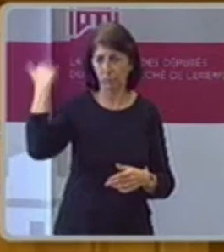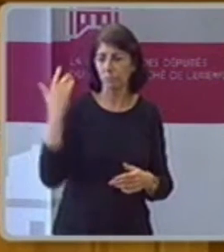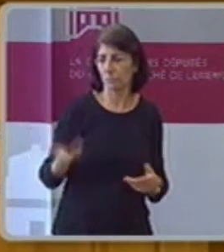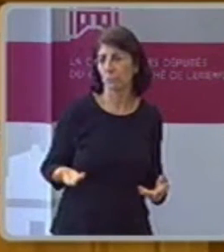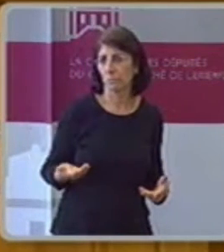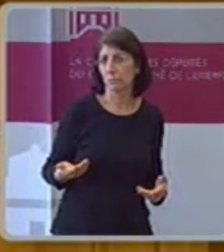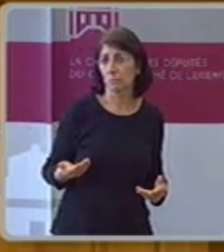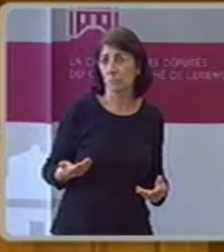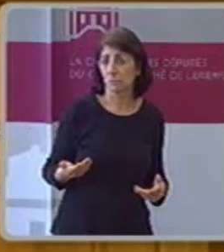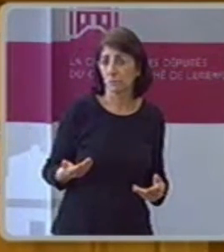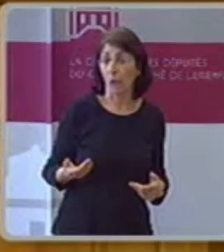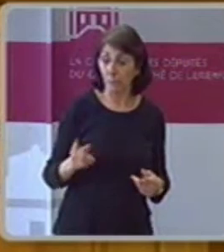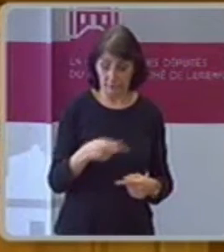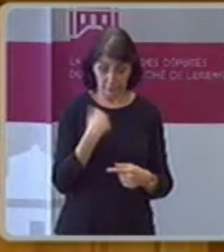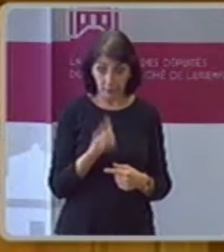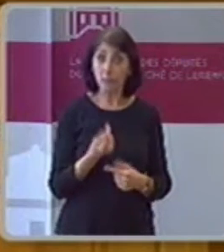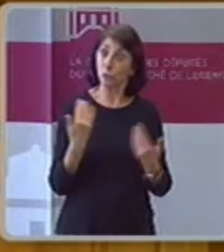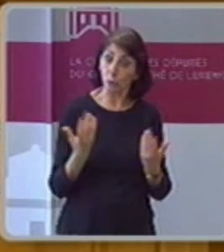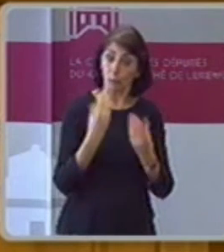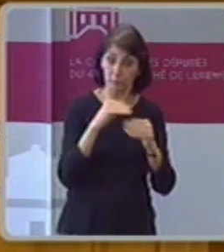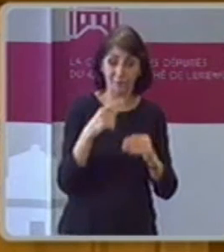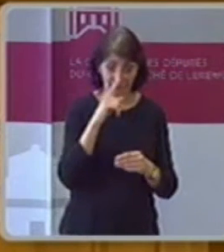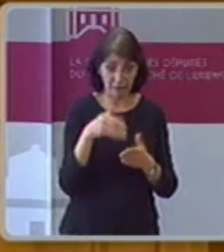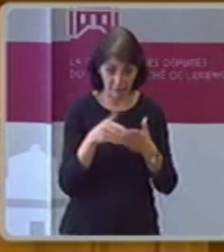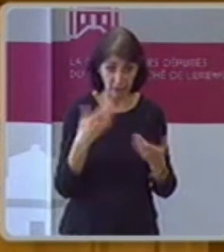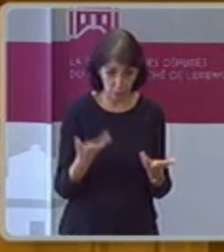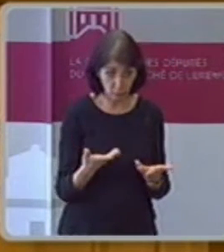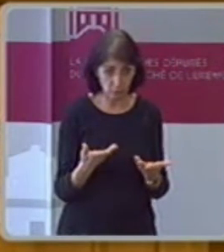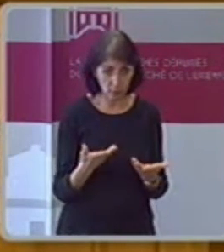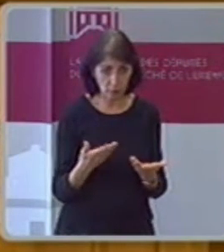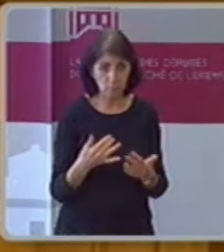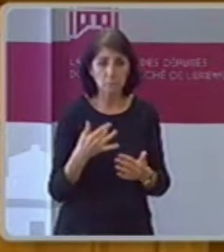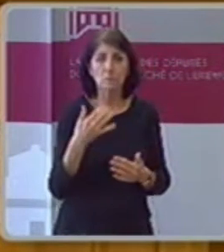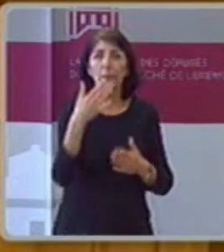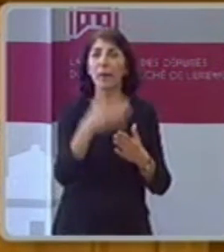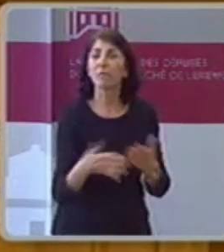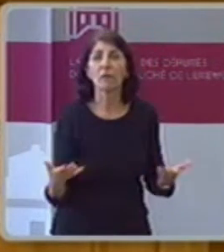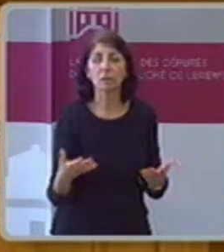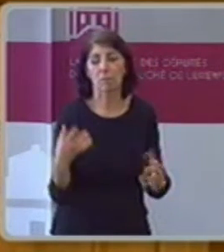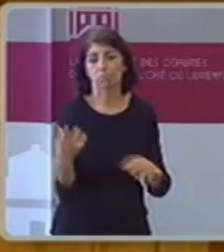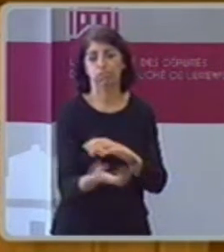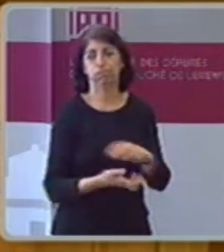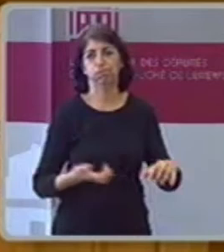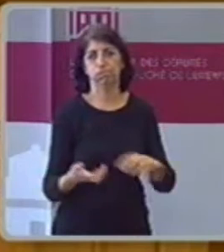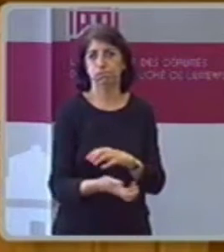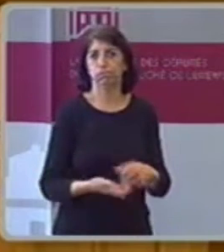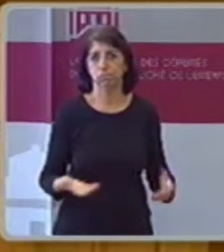wie gesagt wir nicht die Infrastruktur und trotzdem ein Rekord von der